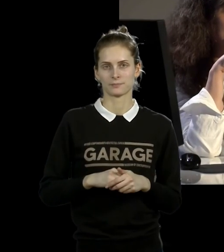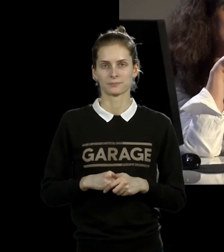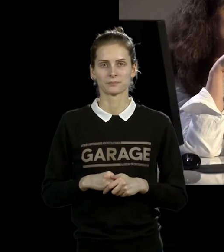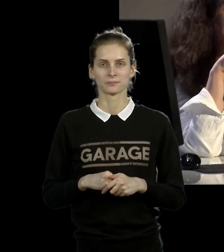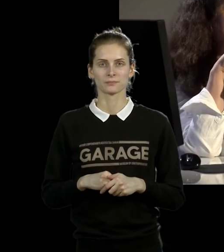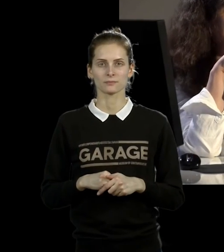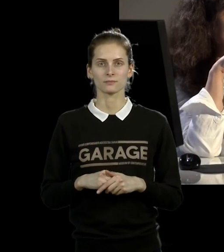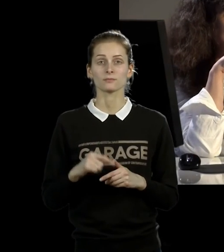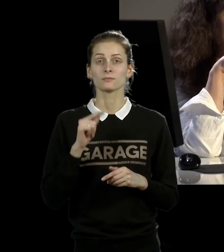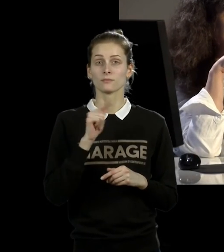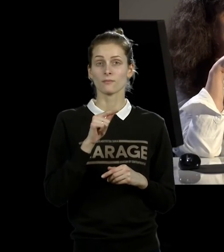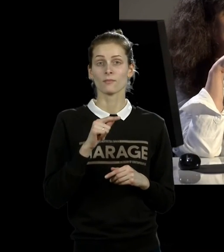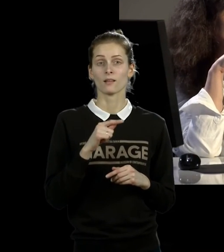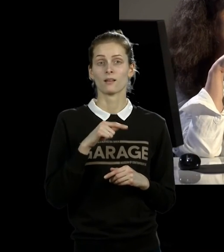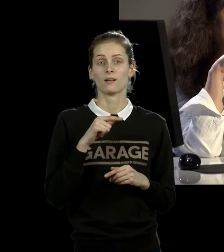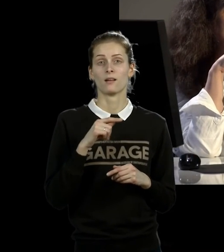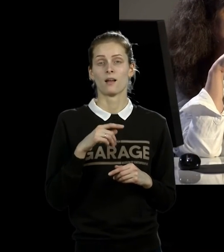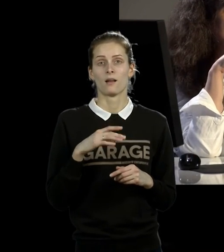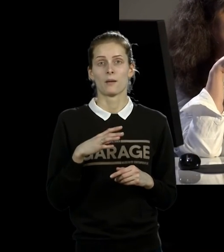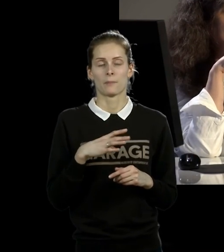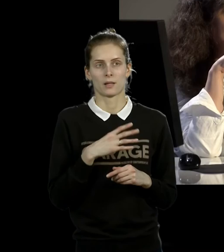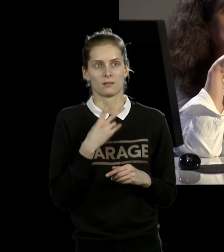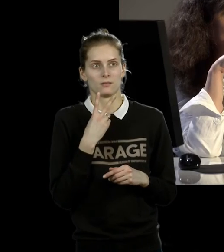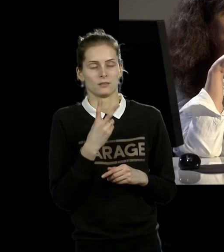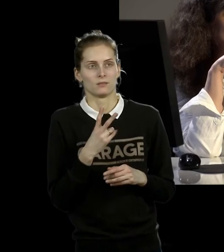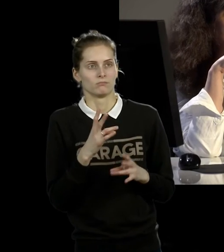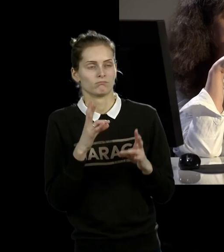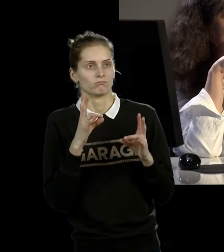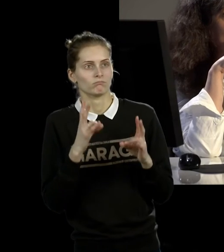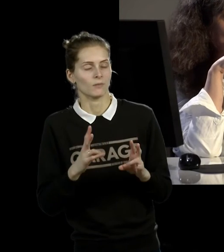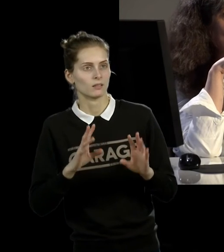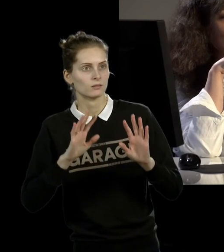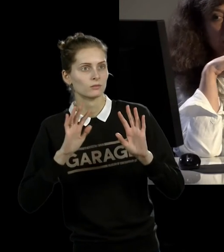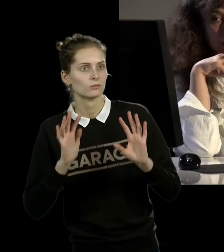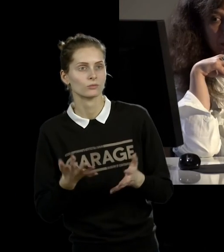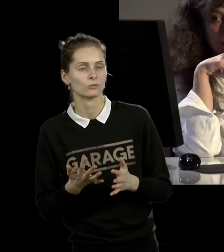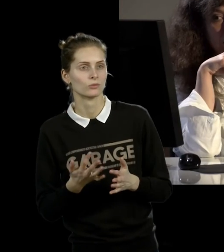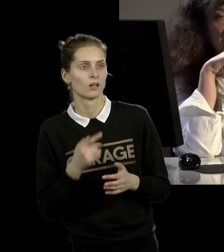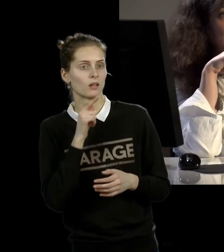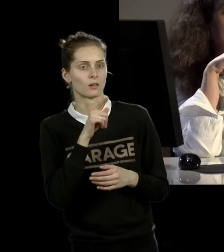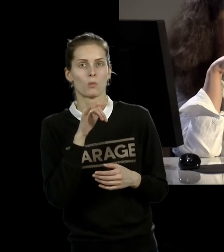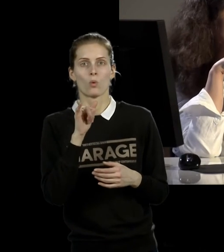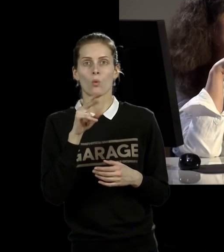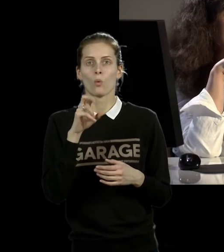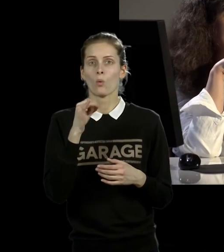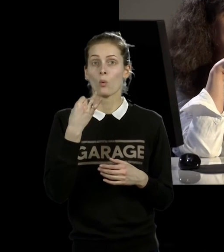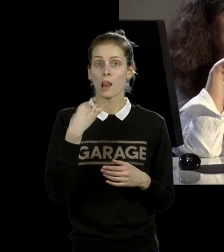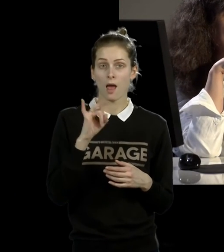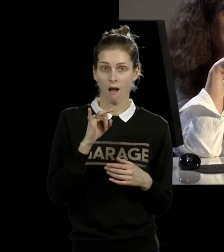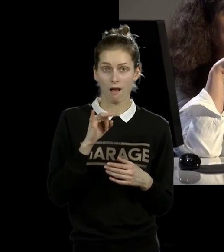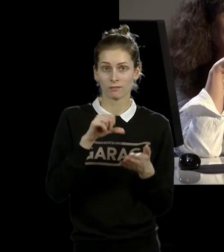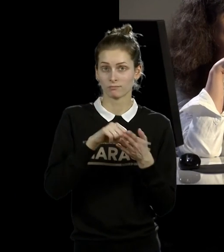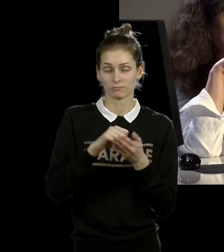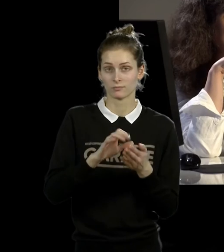предельный милодраматический сюжет. Вместо Улая, партнером Марины Абрамовича, был сын Улая,